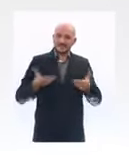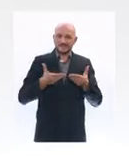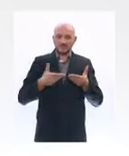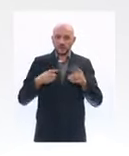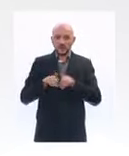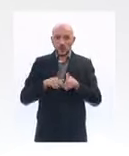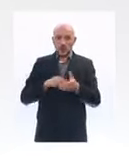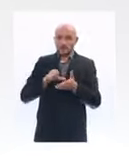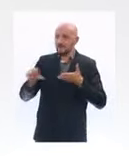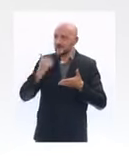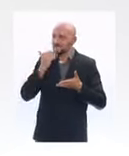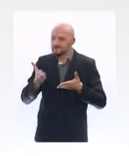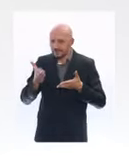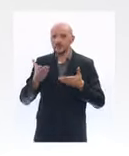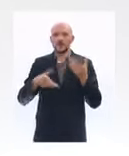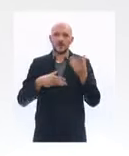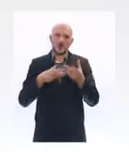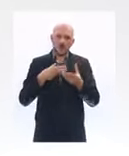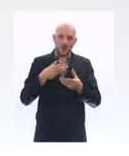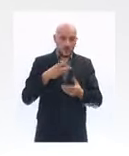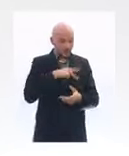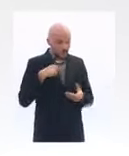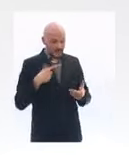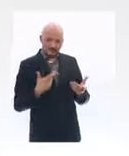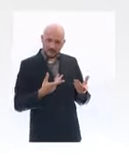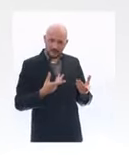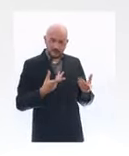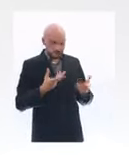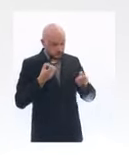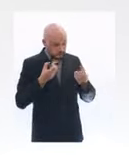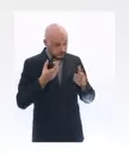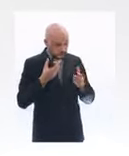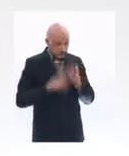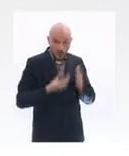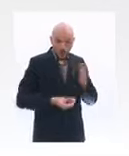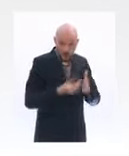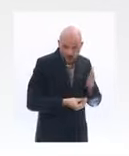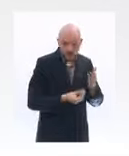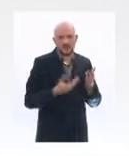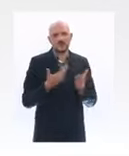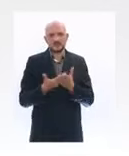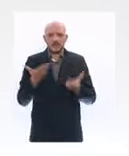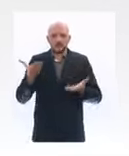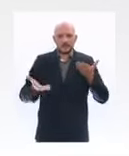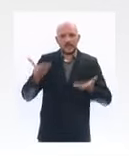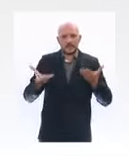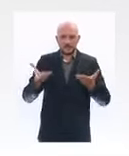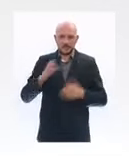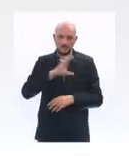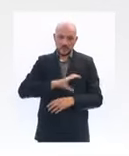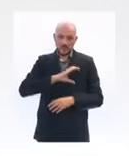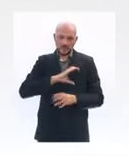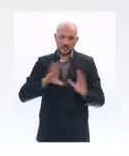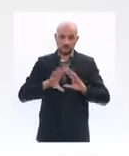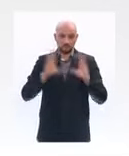aux entreprises concernées de réduire de manière très significative le montant de leur loyer. Cela correspond exactement à ce qui avait été